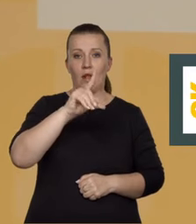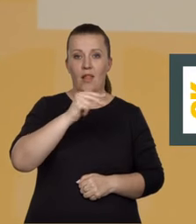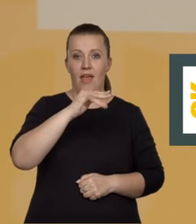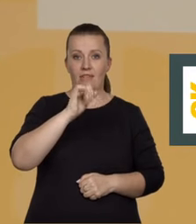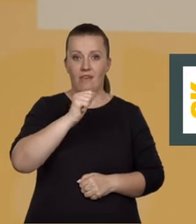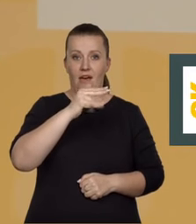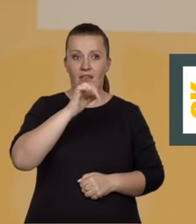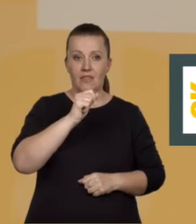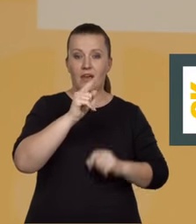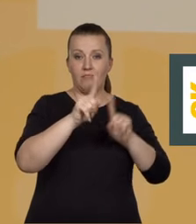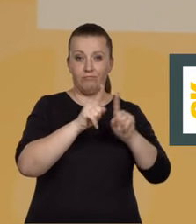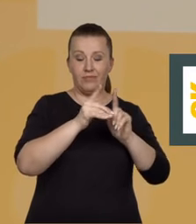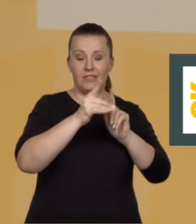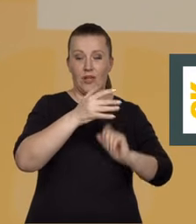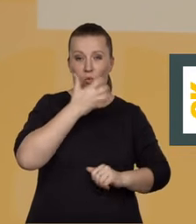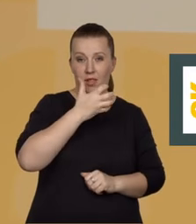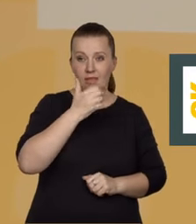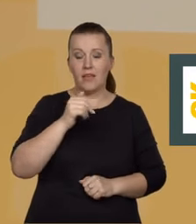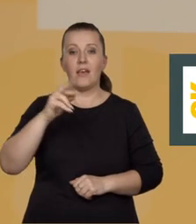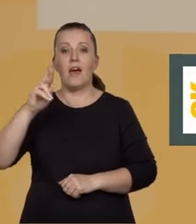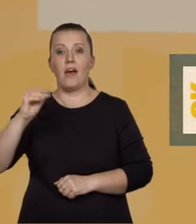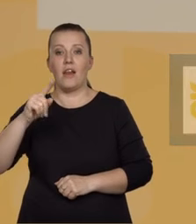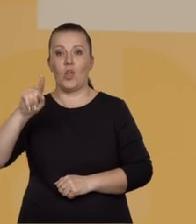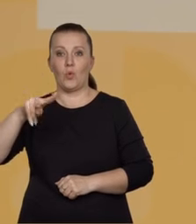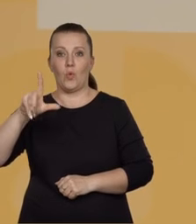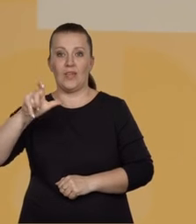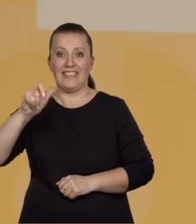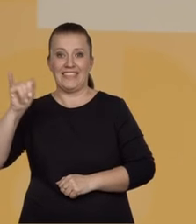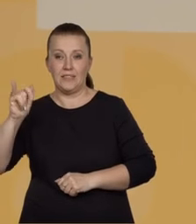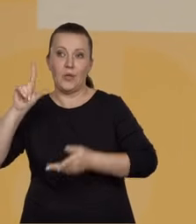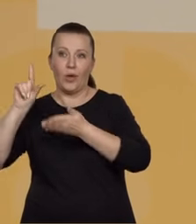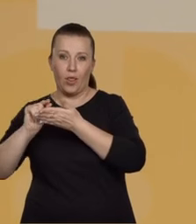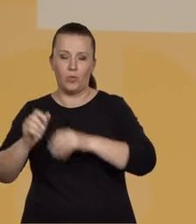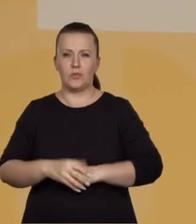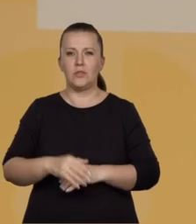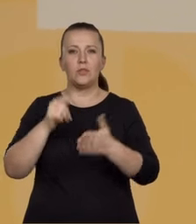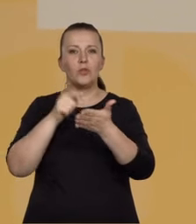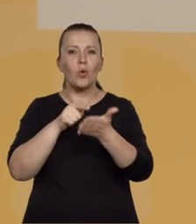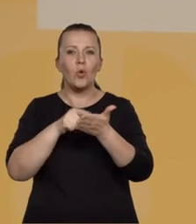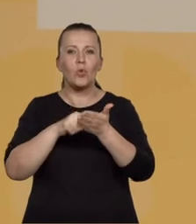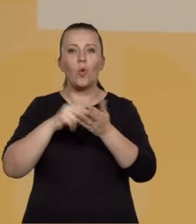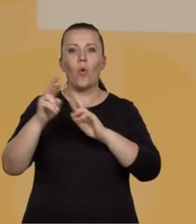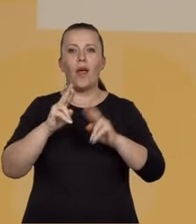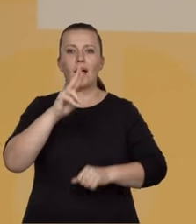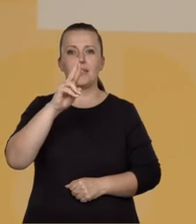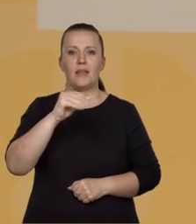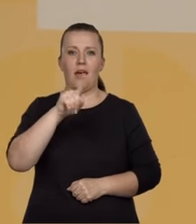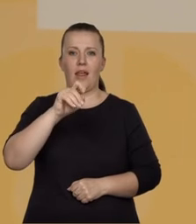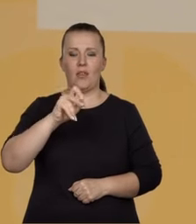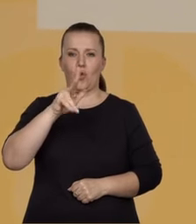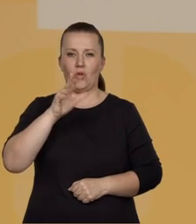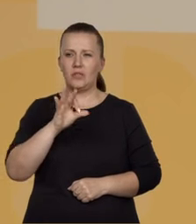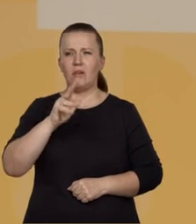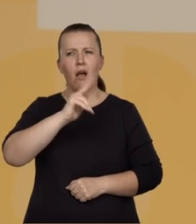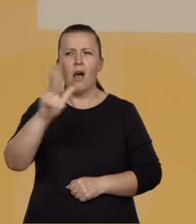podstawą bilansowania równań reakcji redoks. Jest to niezmiernie ważna umiejętność, którą powinien opanować